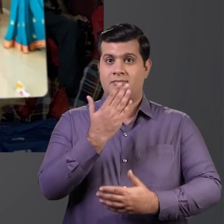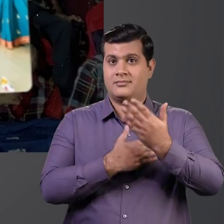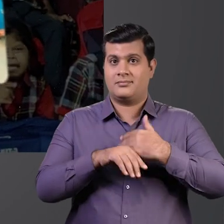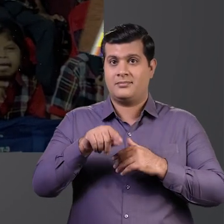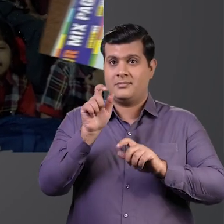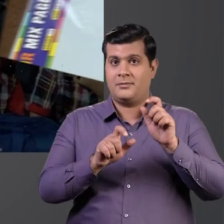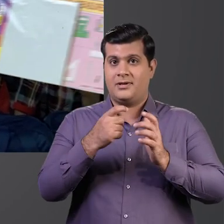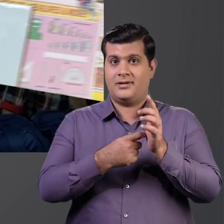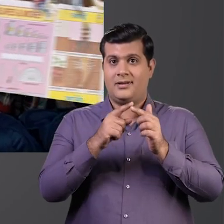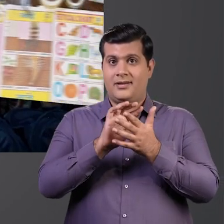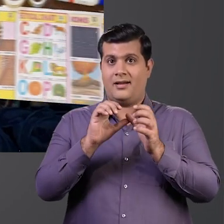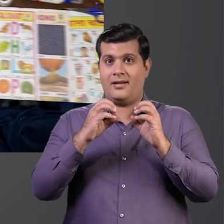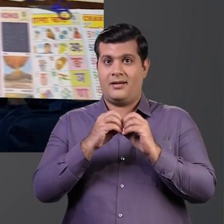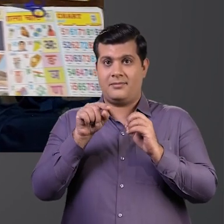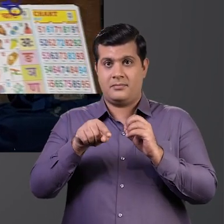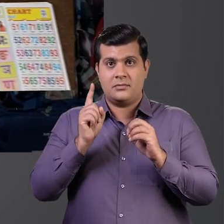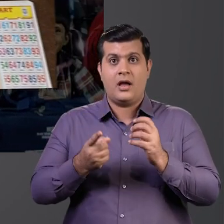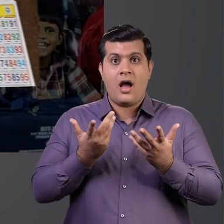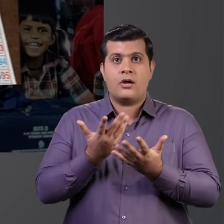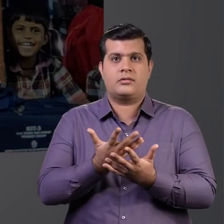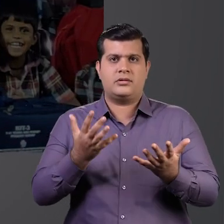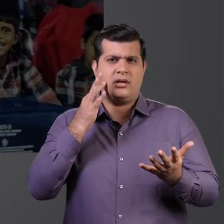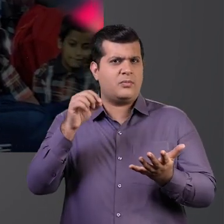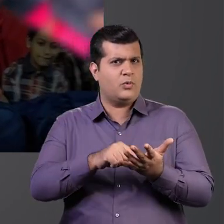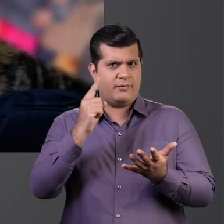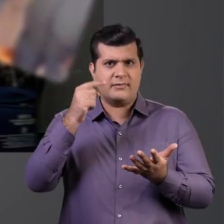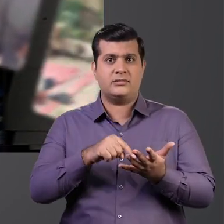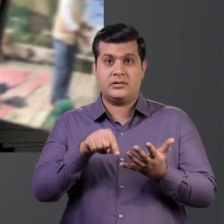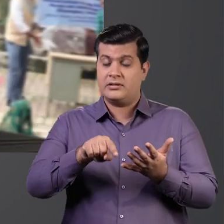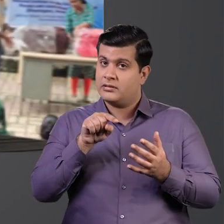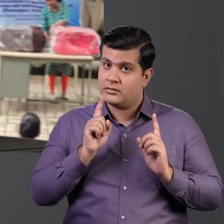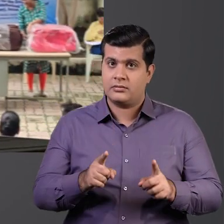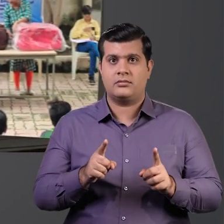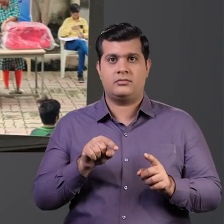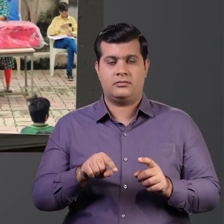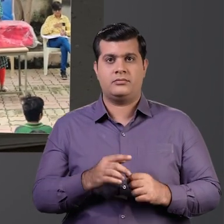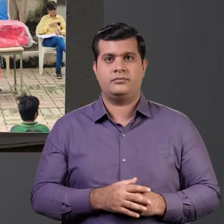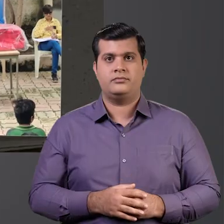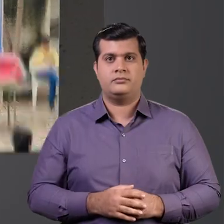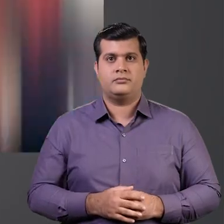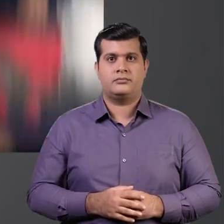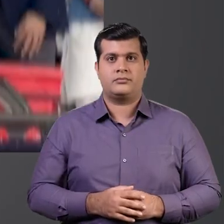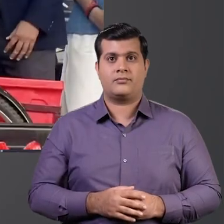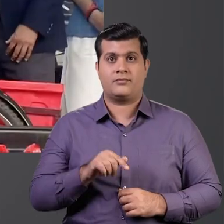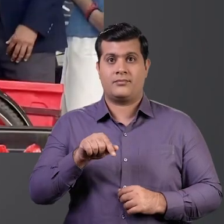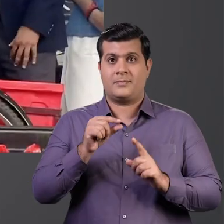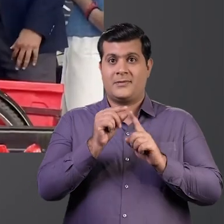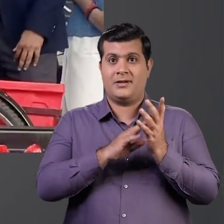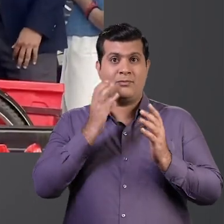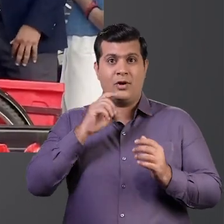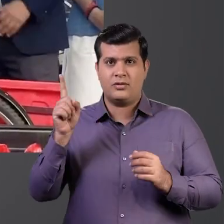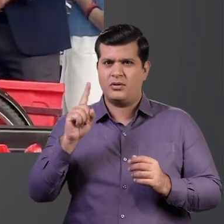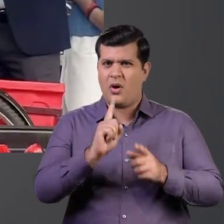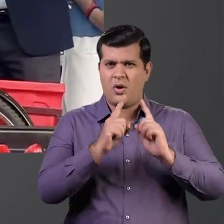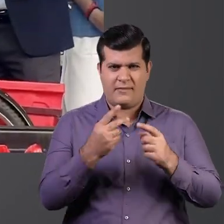दिव्यांग जनों के पुनर्वास की प्रक्रिया में उपियुक्त साहयक उपकरणों का प्रावधान पहला खदम है माननिय